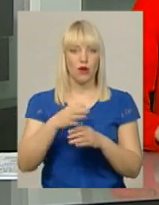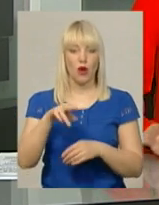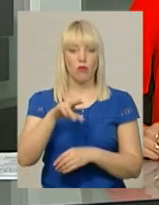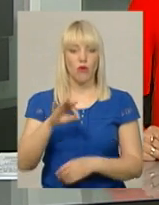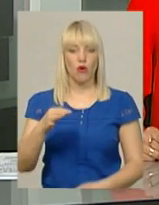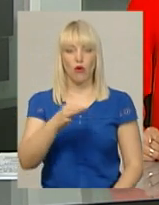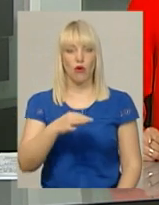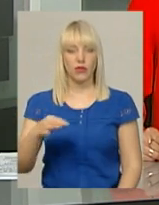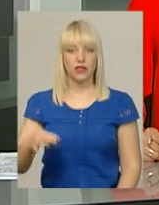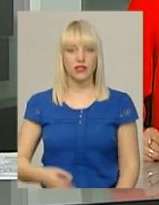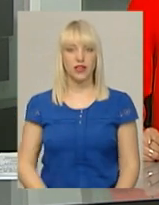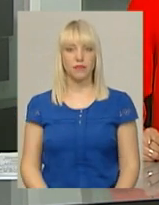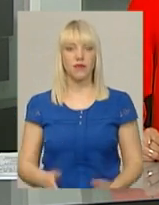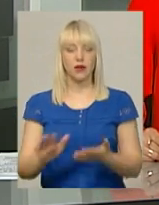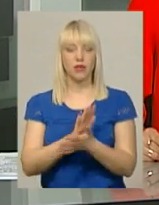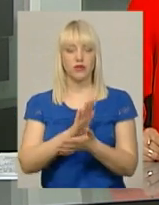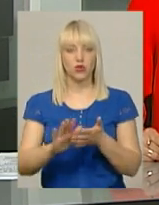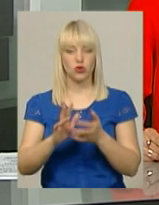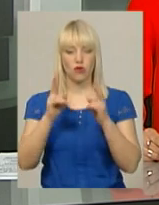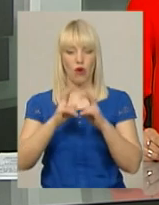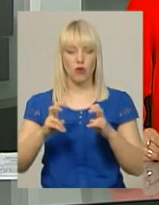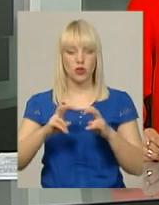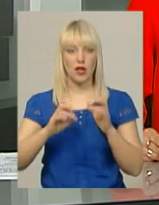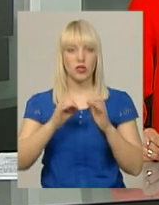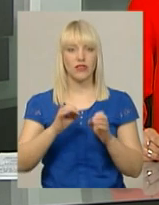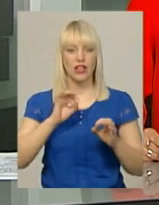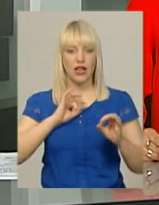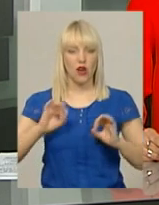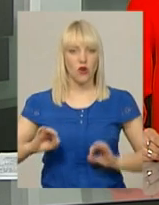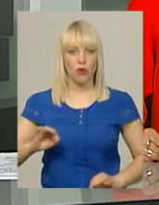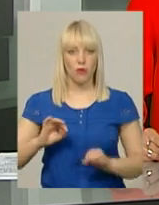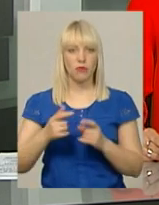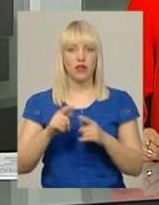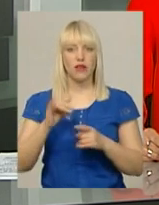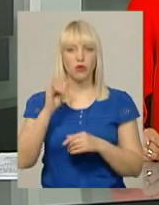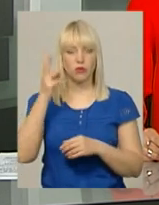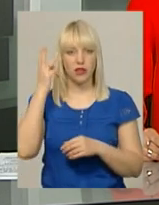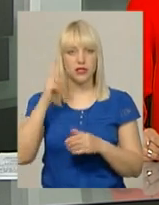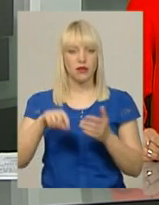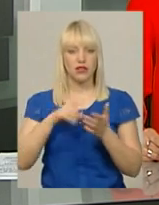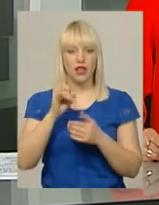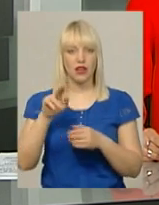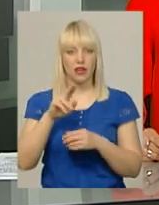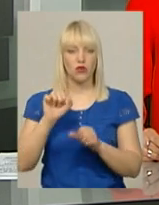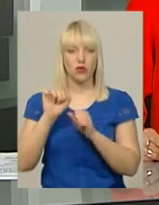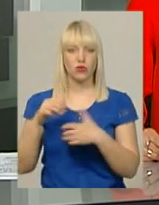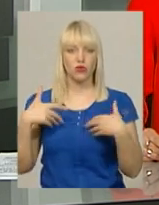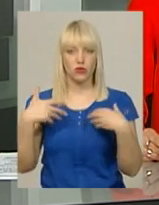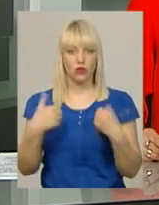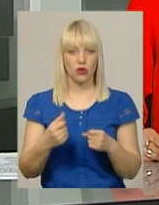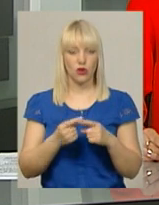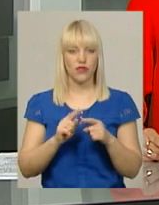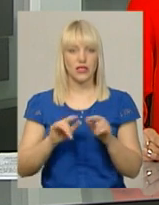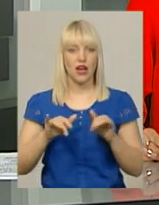Безкоштовно обстежували родимки сьогодні в управлінні охорони здоров'я Хмельницької міської ради. Акція відбулася в рамках Дня діагностики